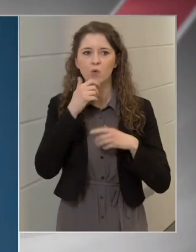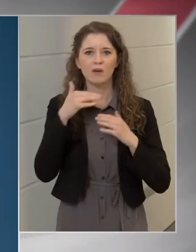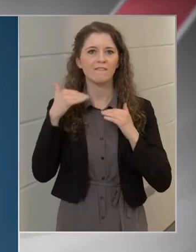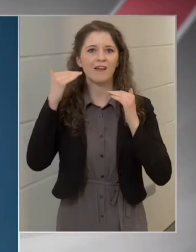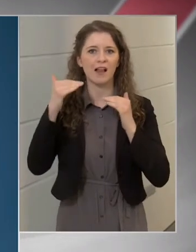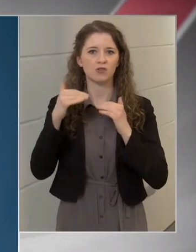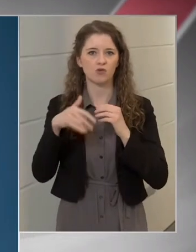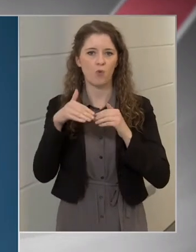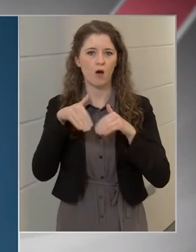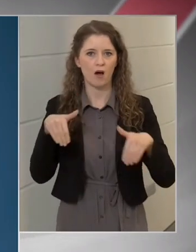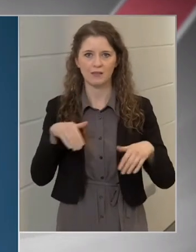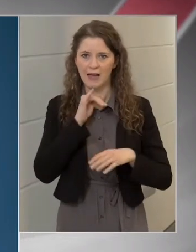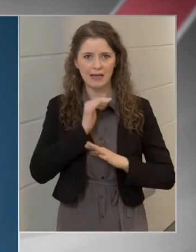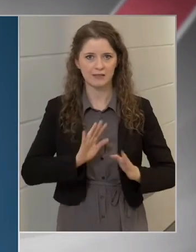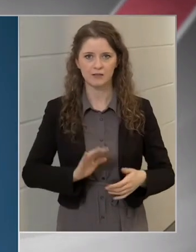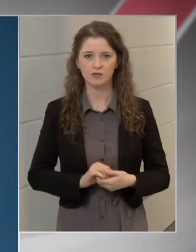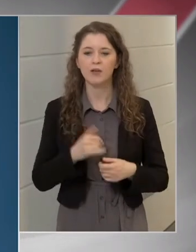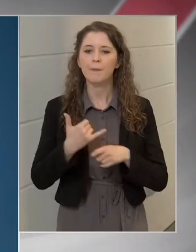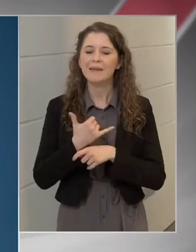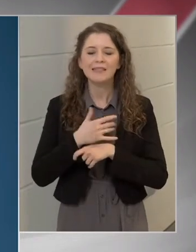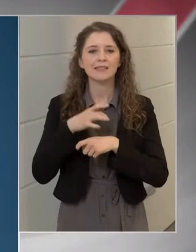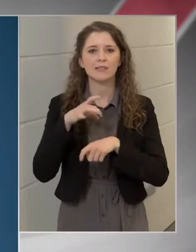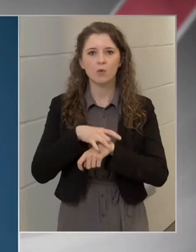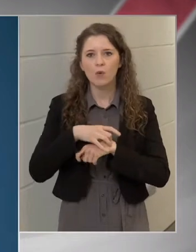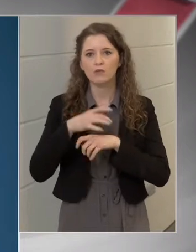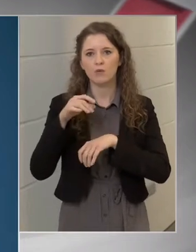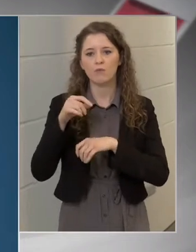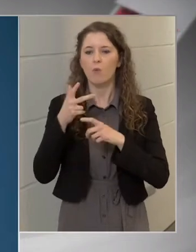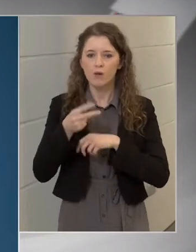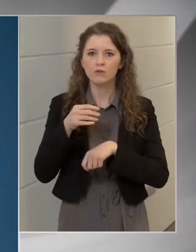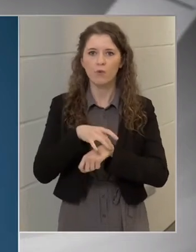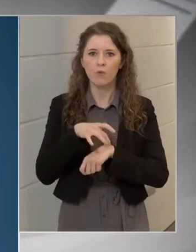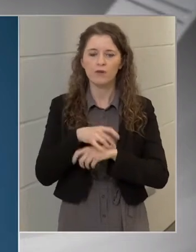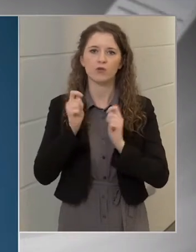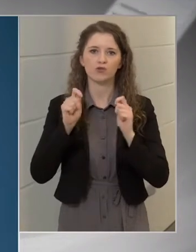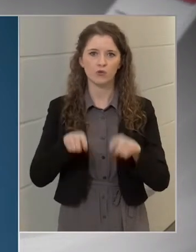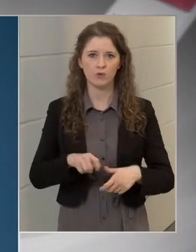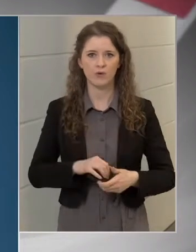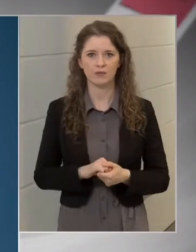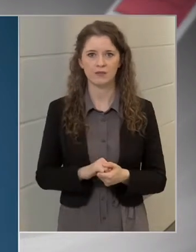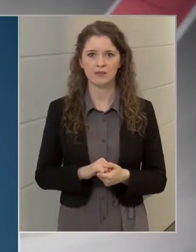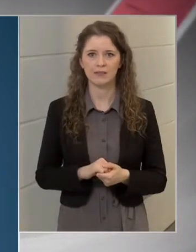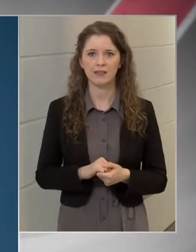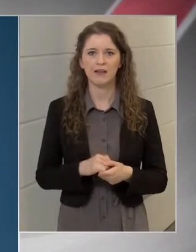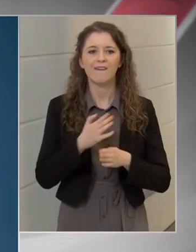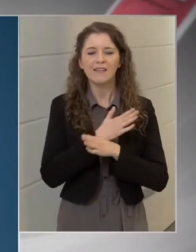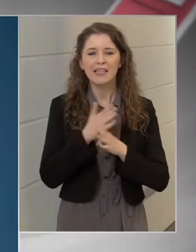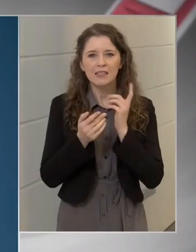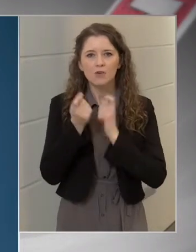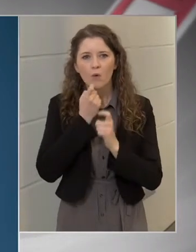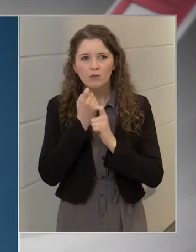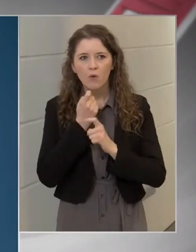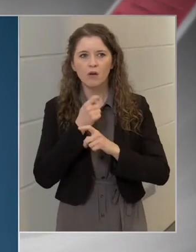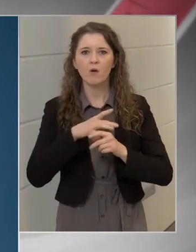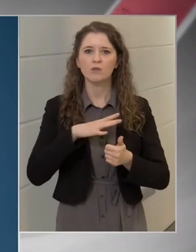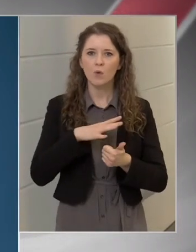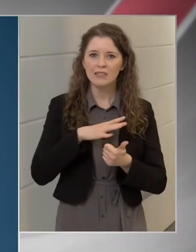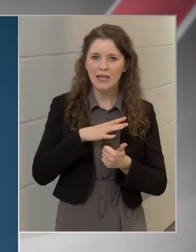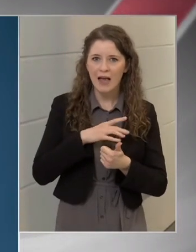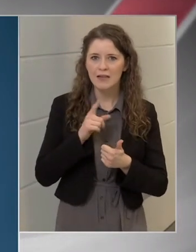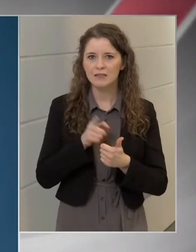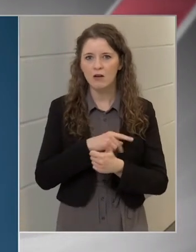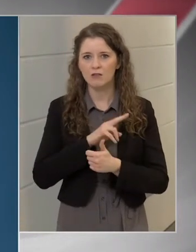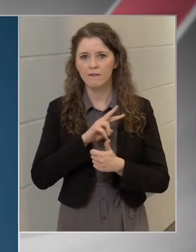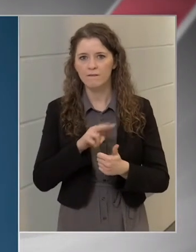Mindig az oltóorvos dönt, hogy mérlegelve azokat a kockázatokat,